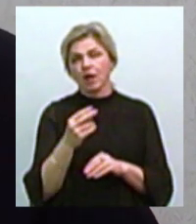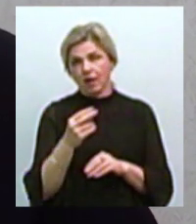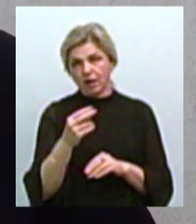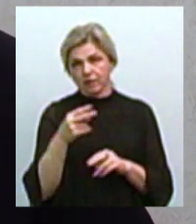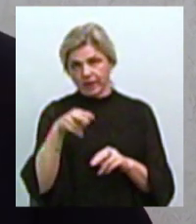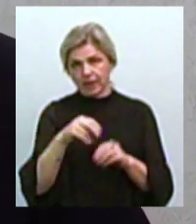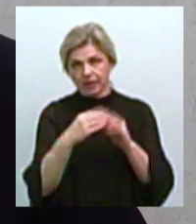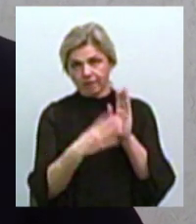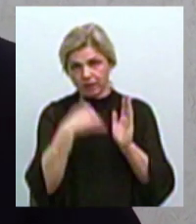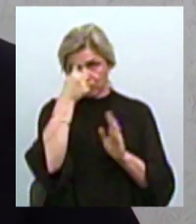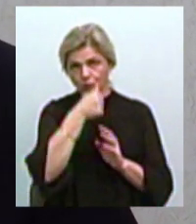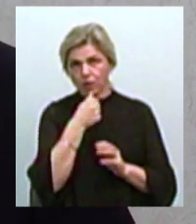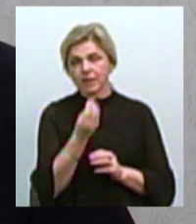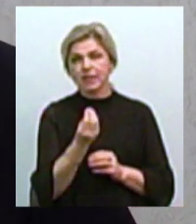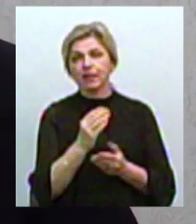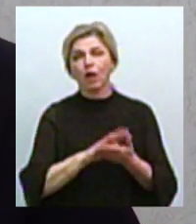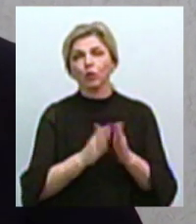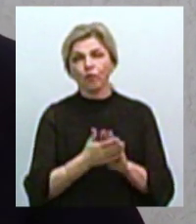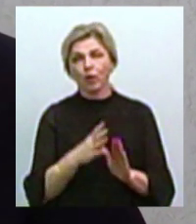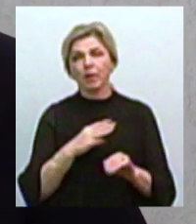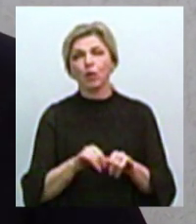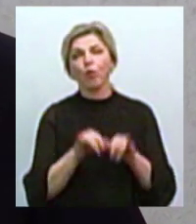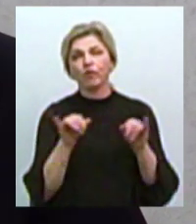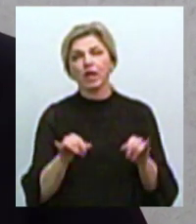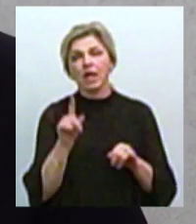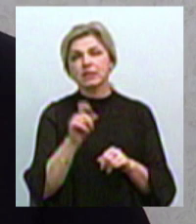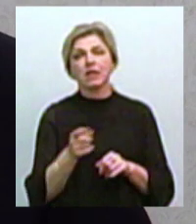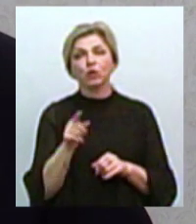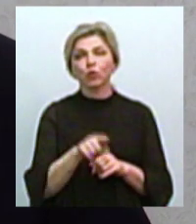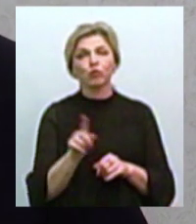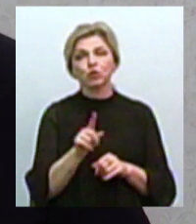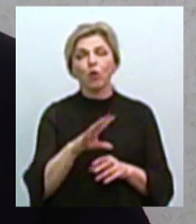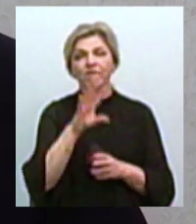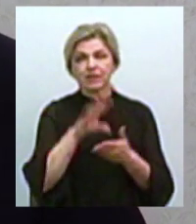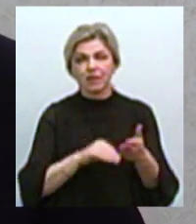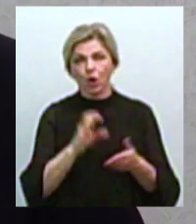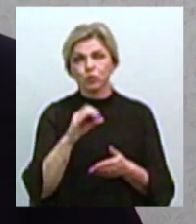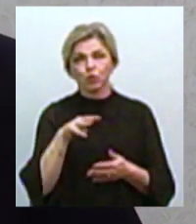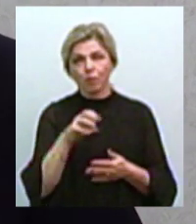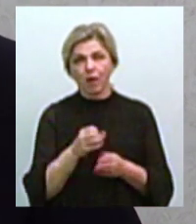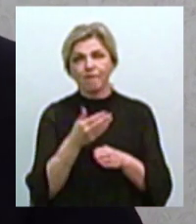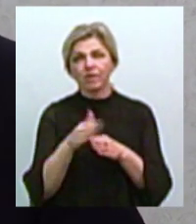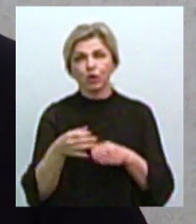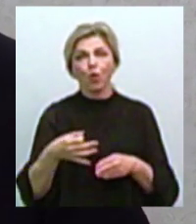Тобто ціна договору була збільшена за рахунок того, що вся сума виділена